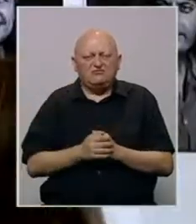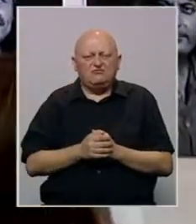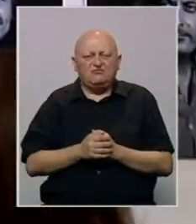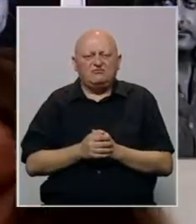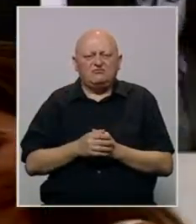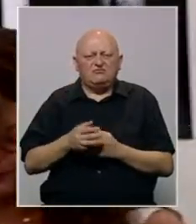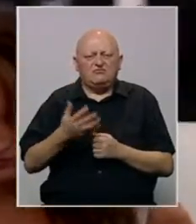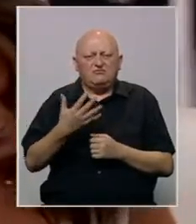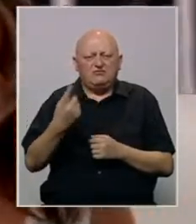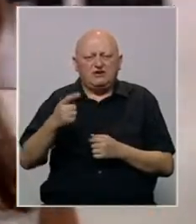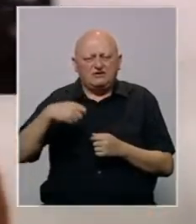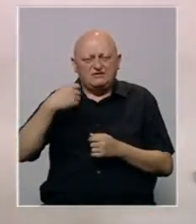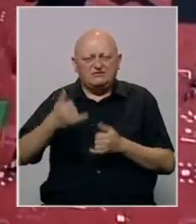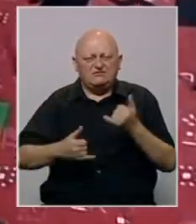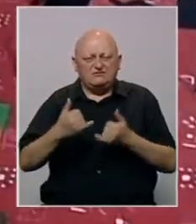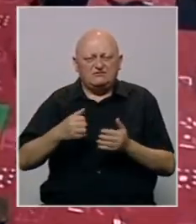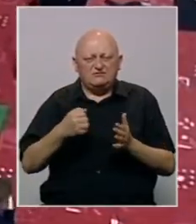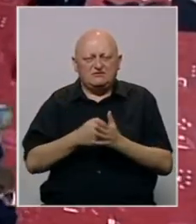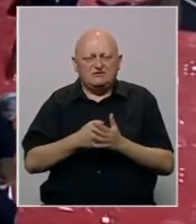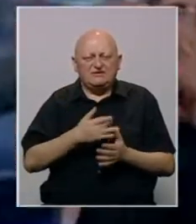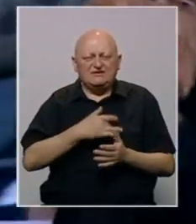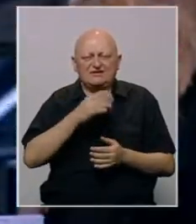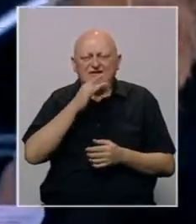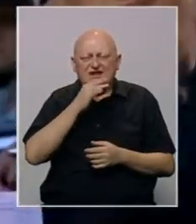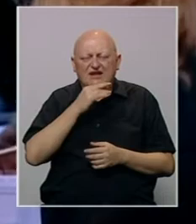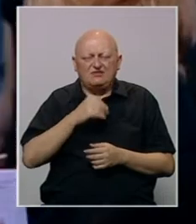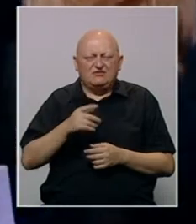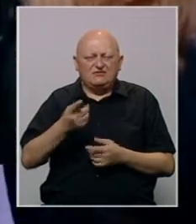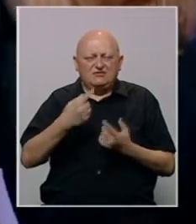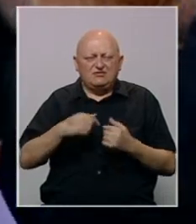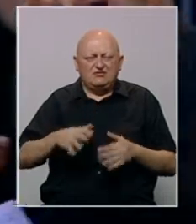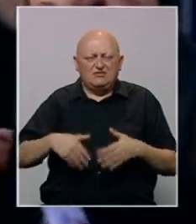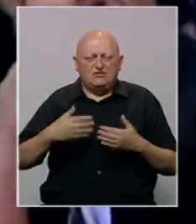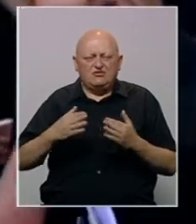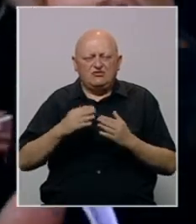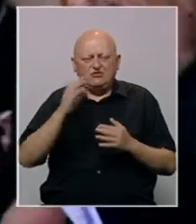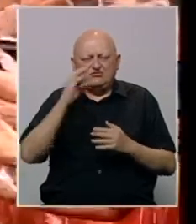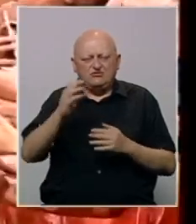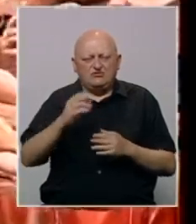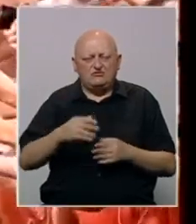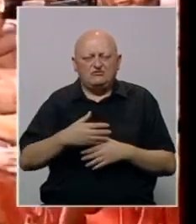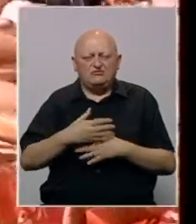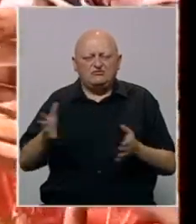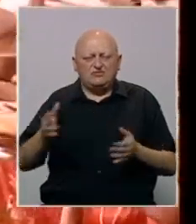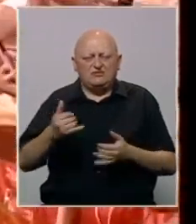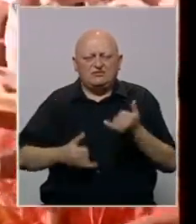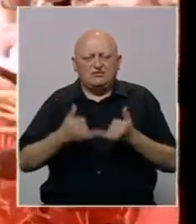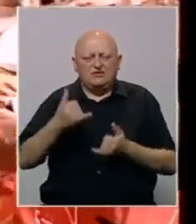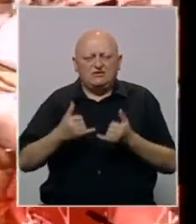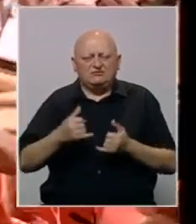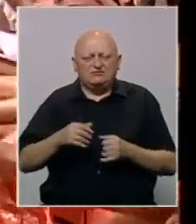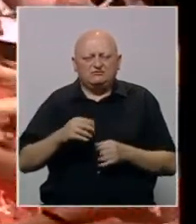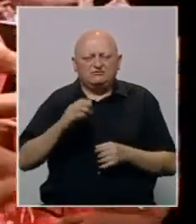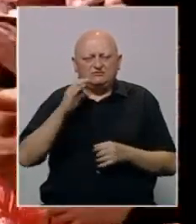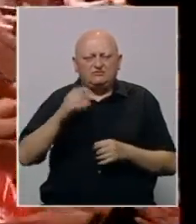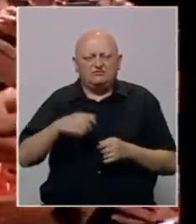Ukupno 51 film se takmiči za nagrade Srce Sarajeva. Posebna radost domaće publike bit će na otvaranju takmičarskog programa